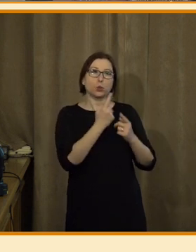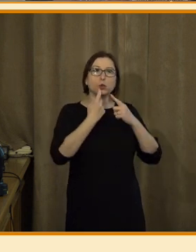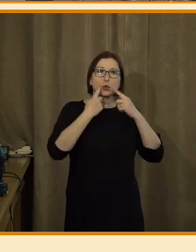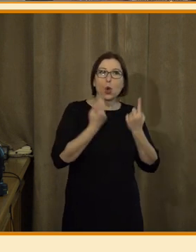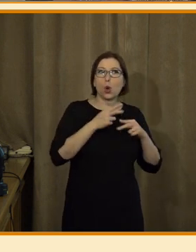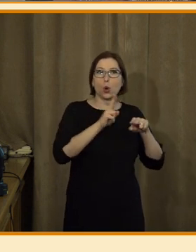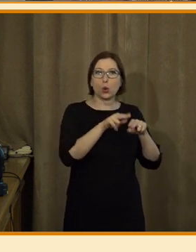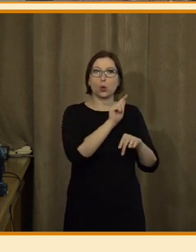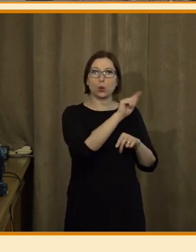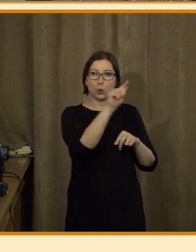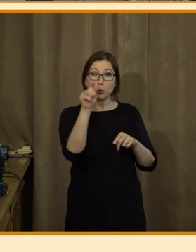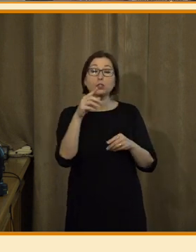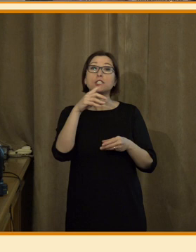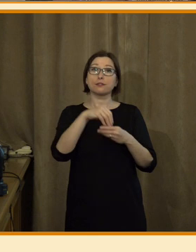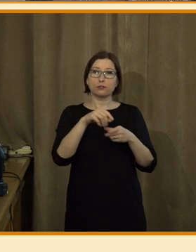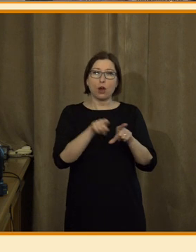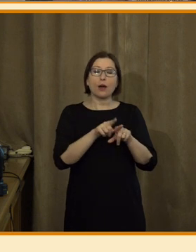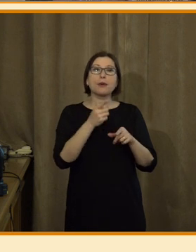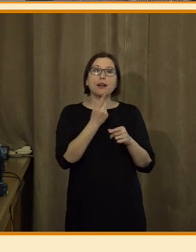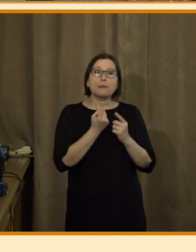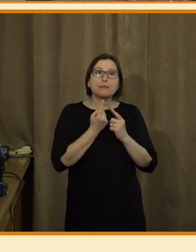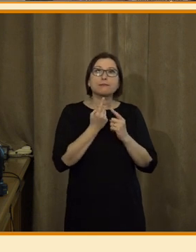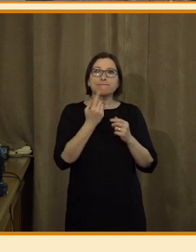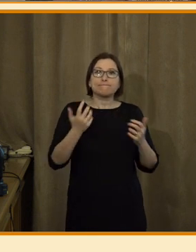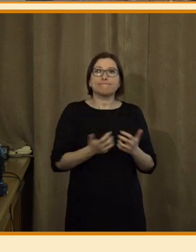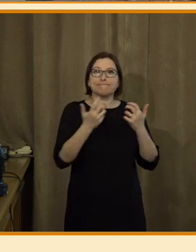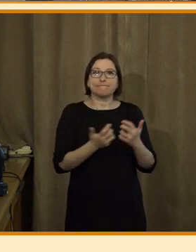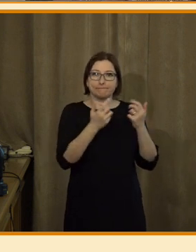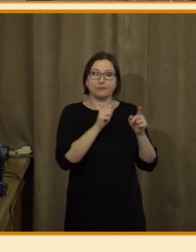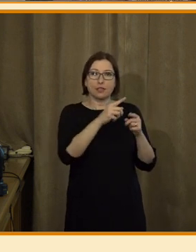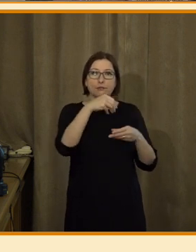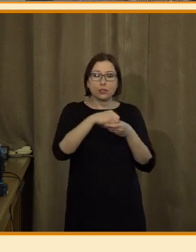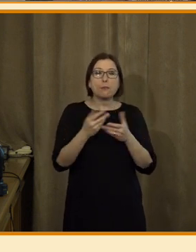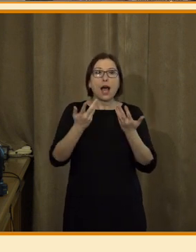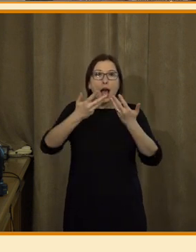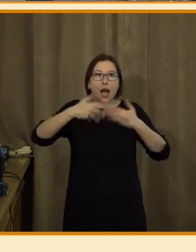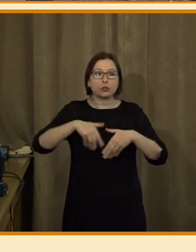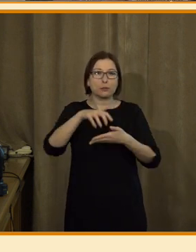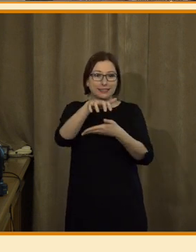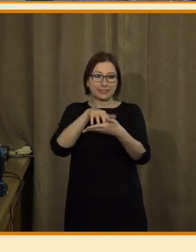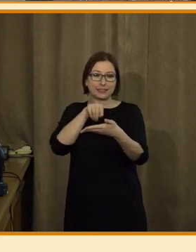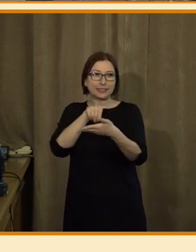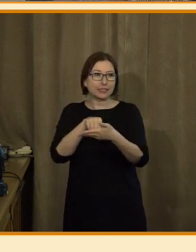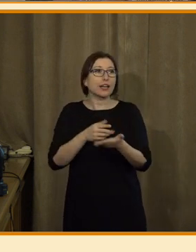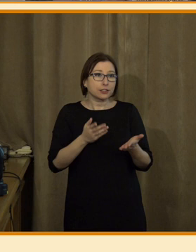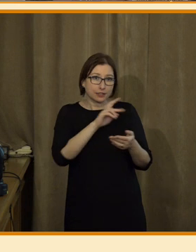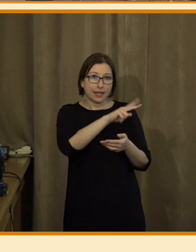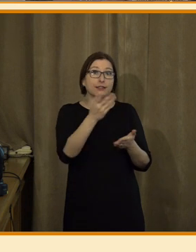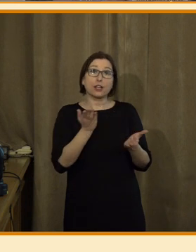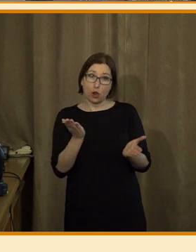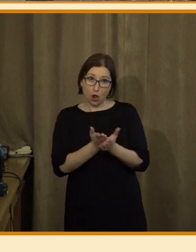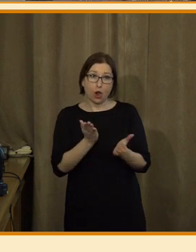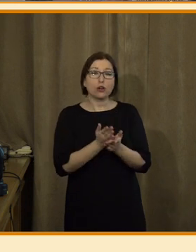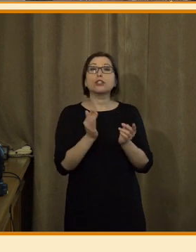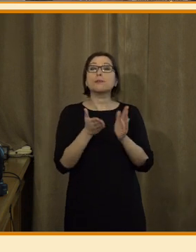tiskové agentury, respektive jejich produkce, jsou pro tvorbu a automaticky tvoření textů vhodné z toho